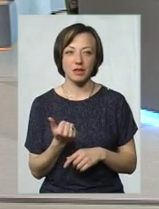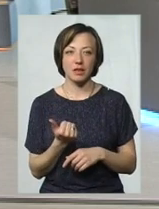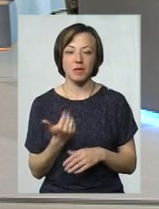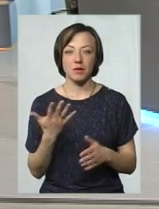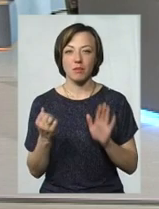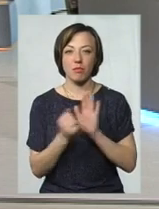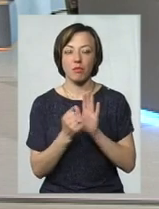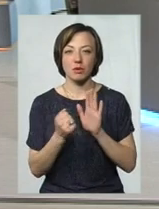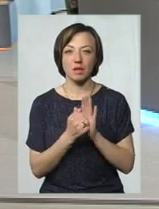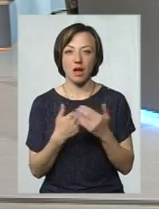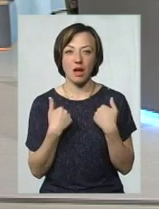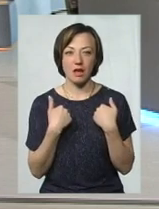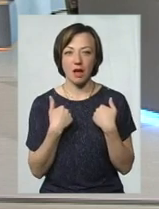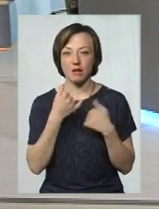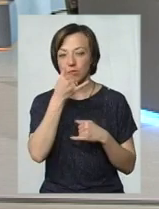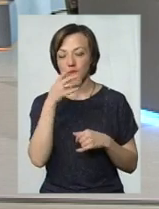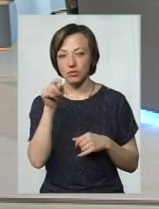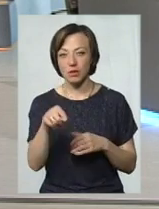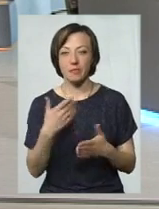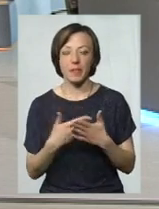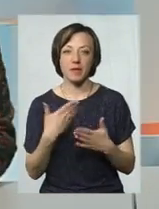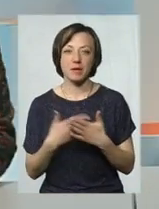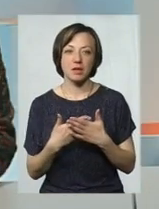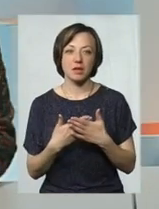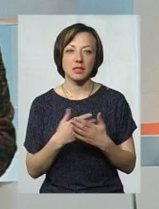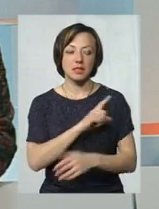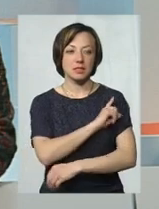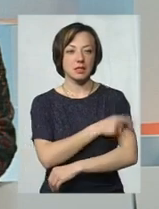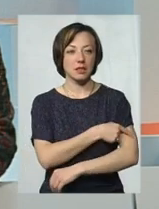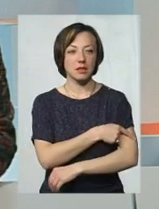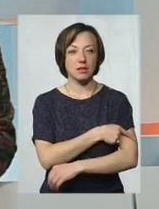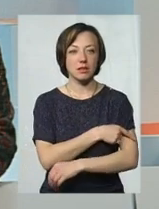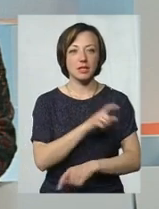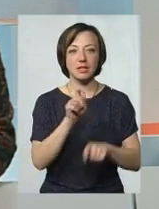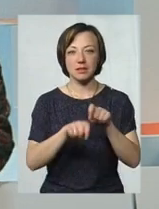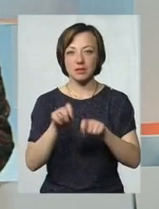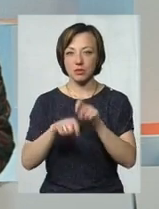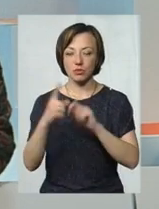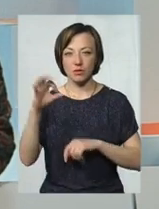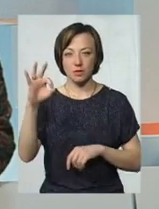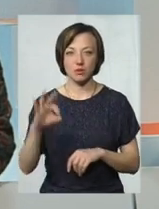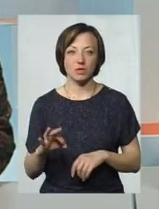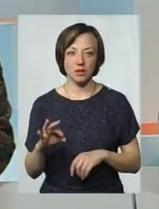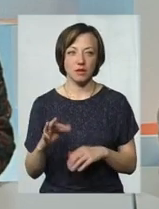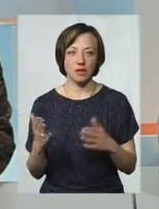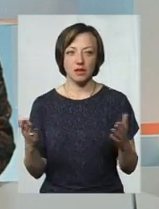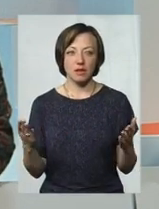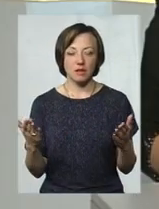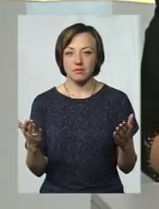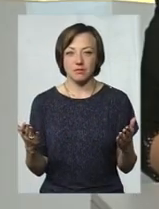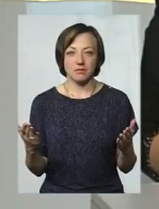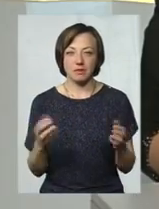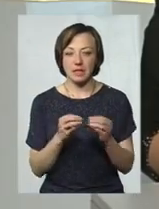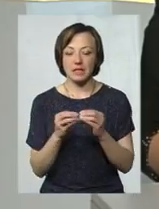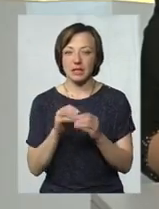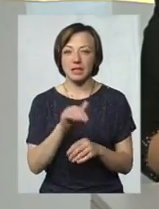пост, а я ж сус-мережі не можу, там дуже сильно зацензурую сліди на 100%. Правильно? Там десятки тисяч